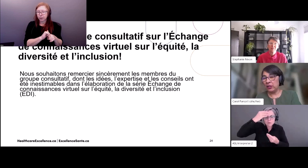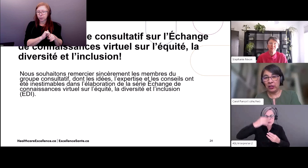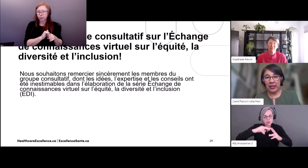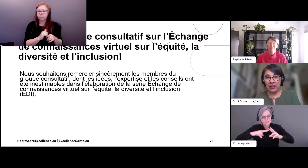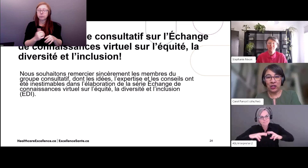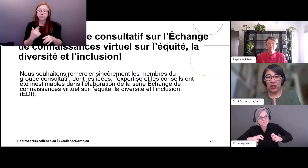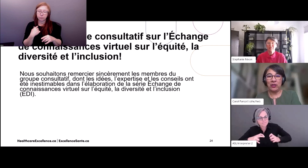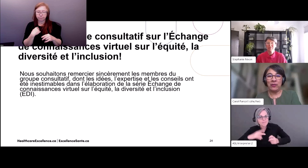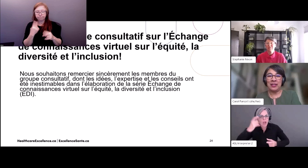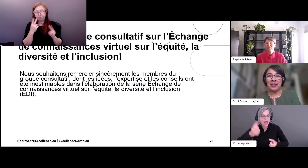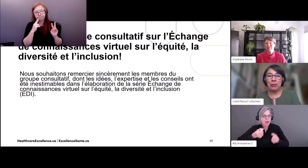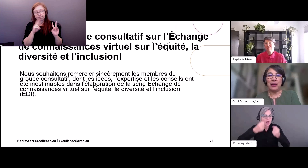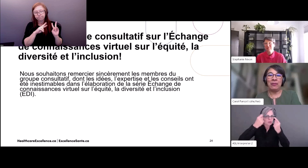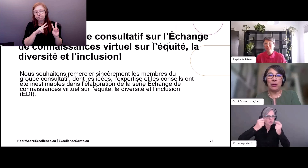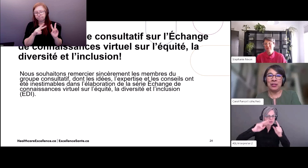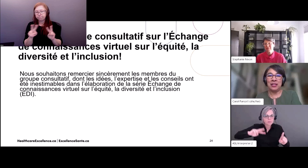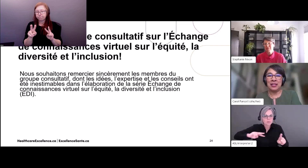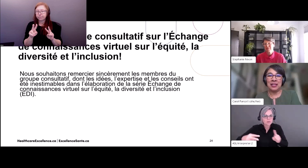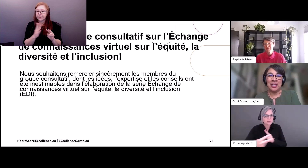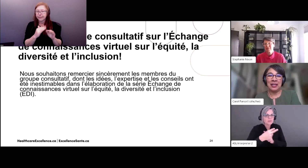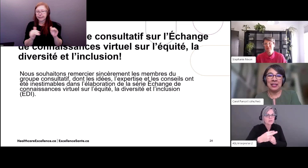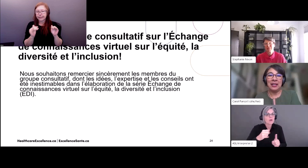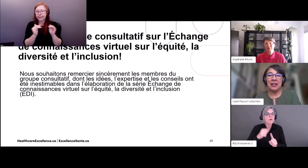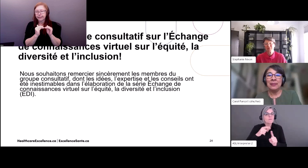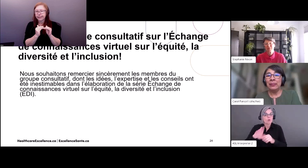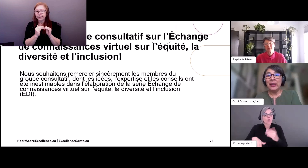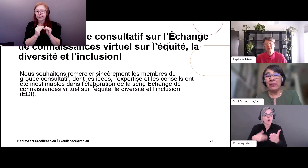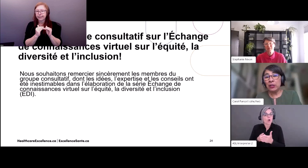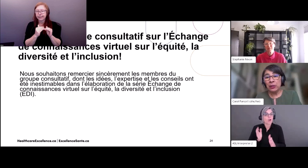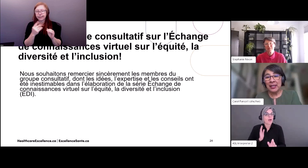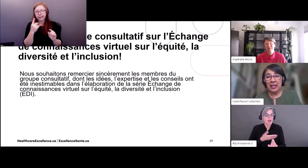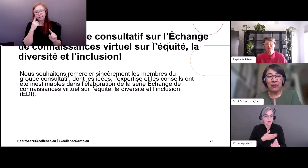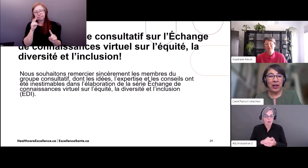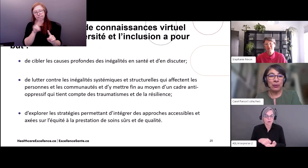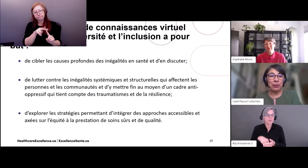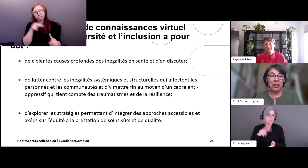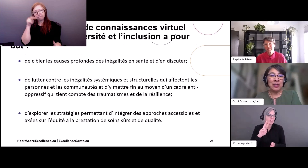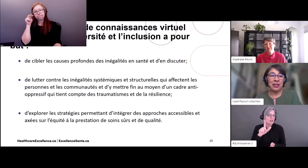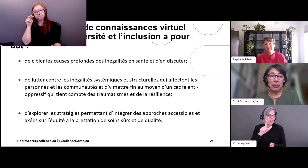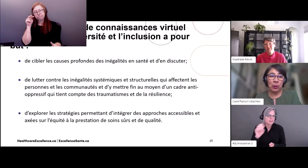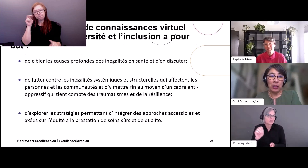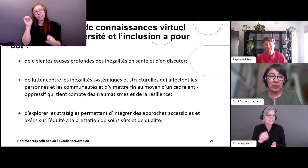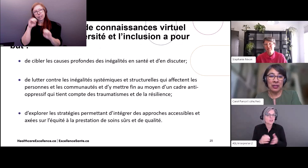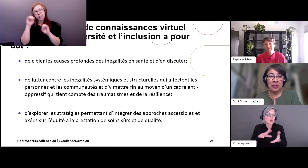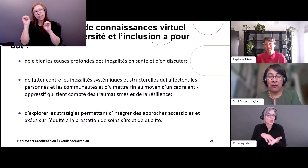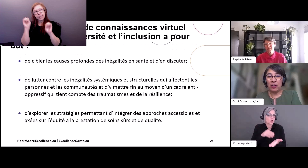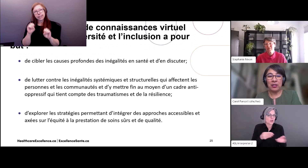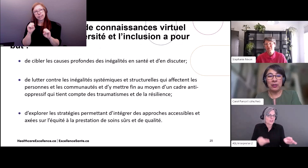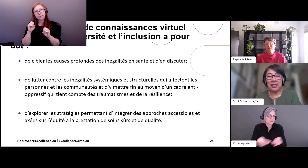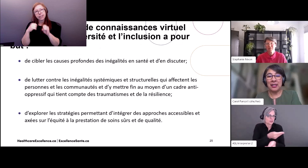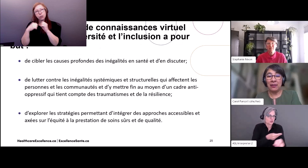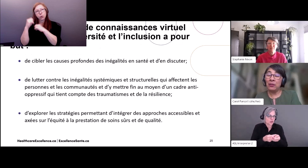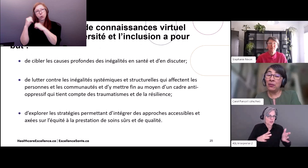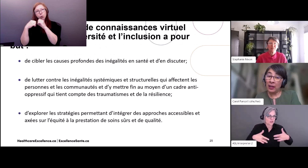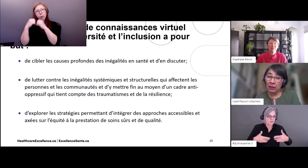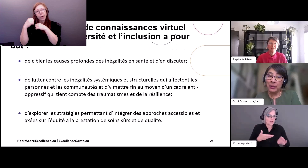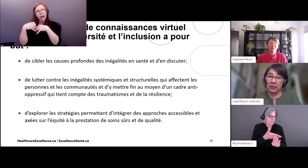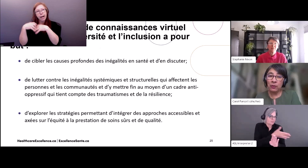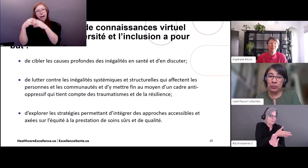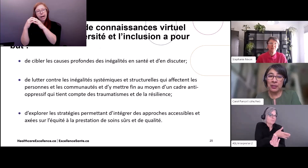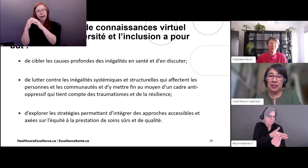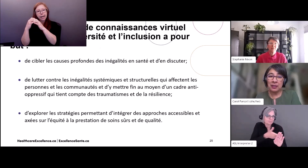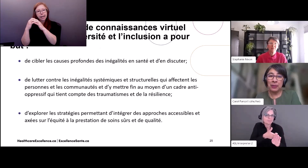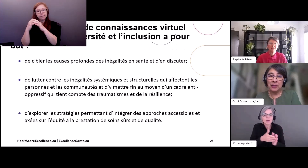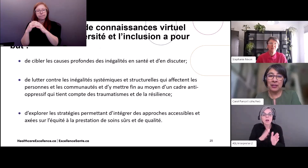pour guider les uns et les autres à travers les apprentissages que l'on organise. nous avons